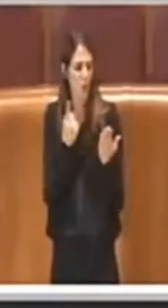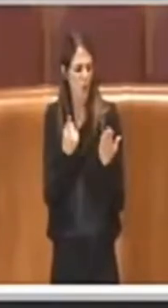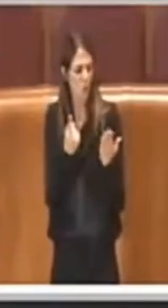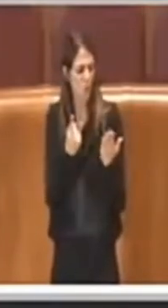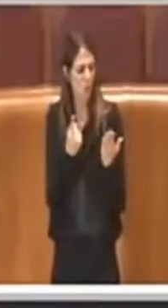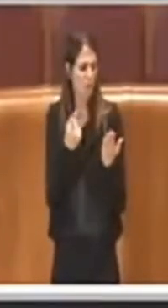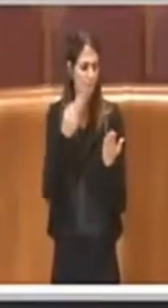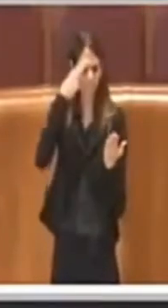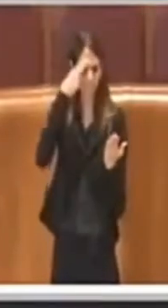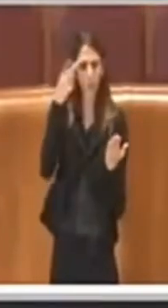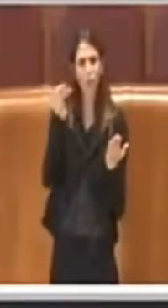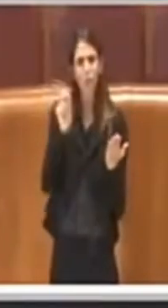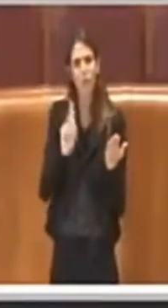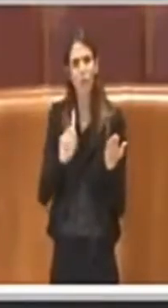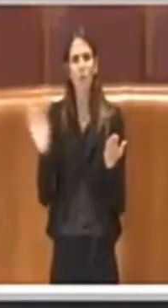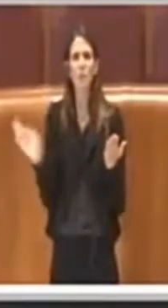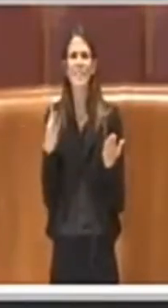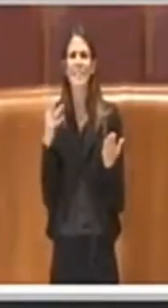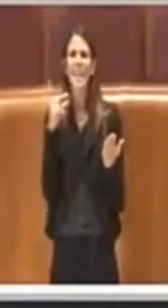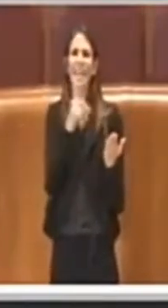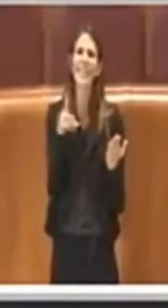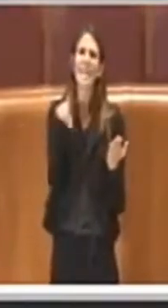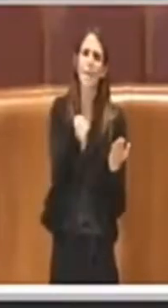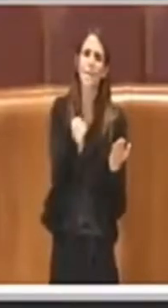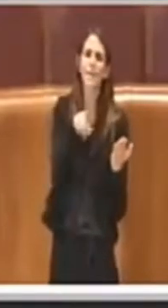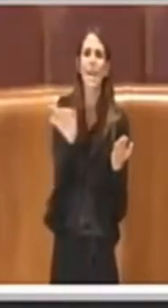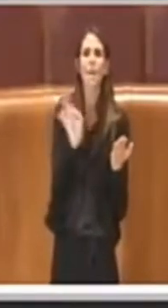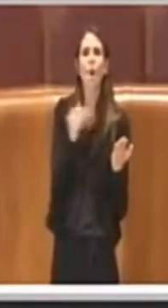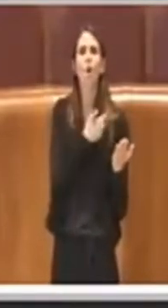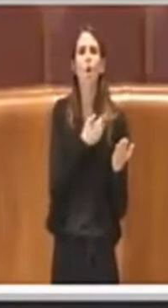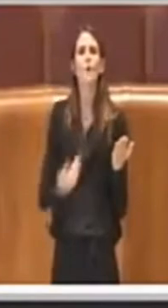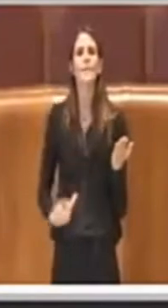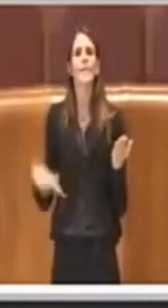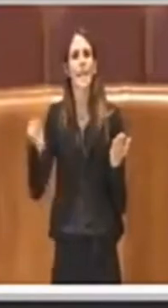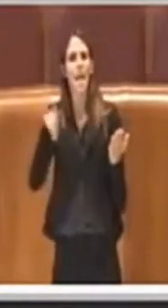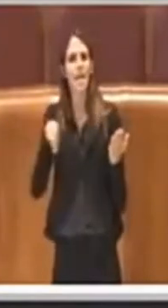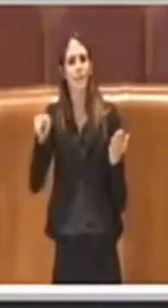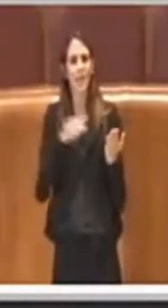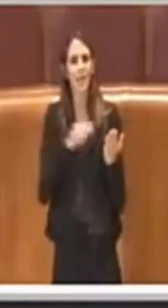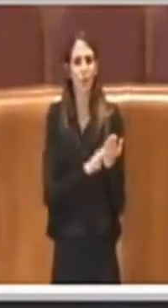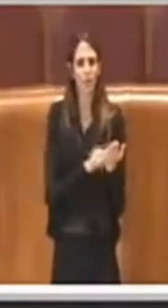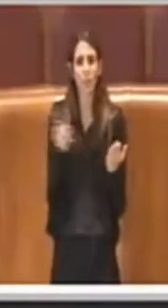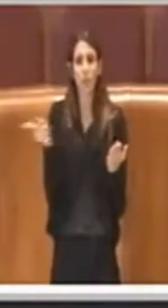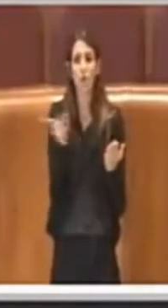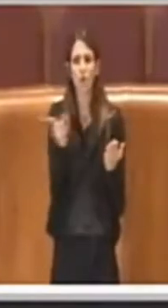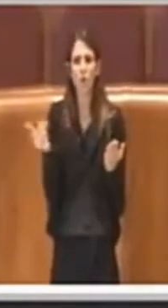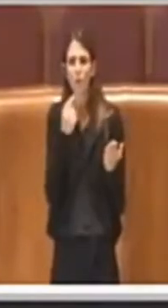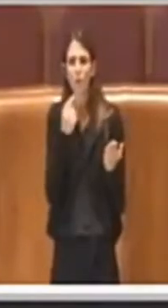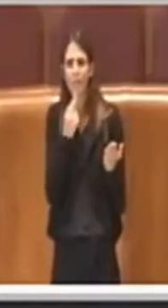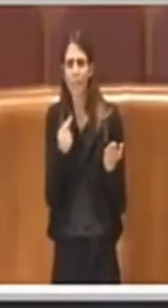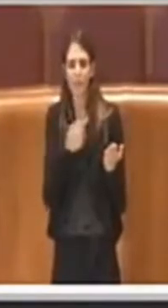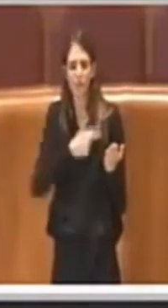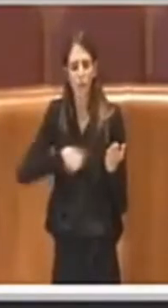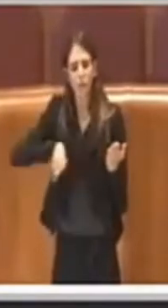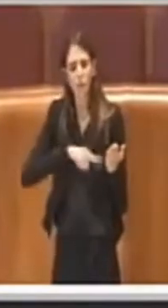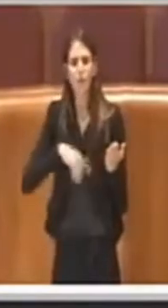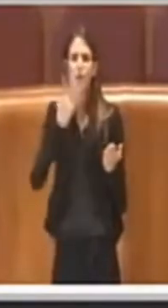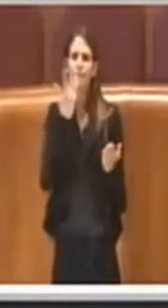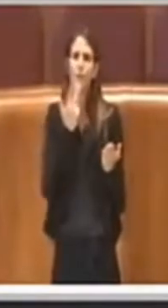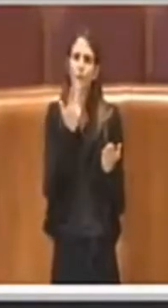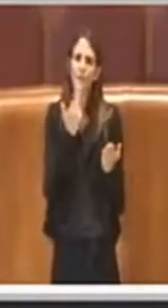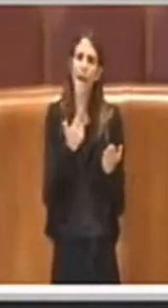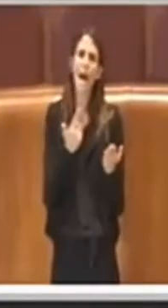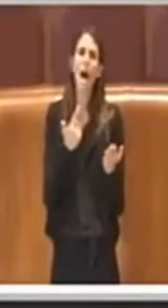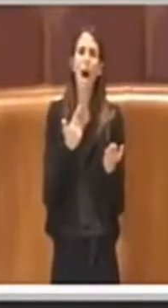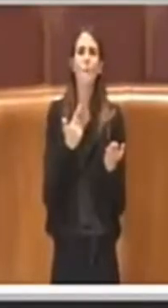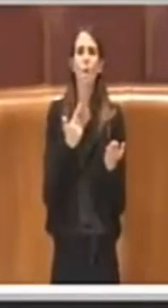ricordo se di Depriamo o del consigliere Pelonzi diceva che noi faremmo finire qualcosa